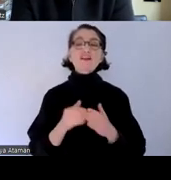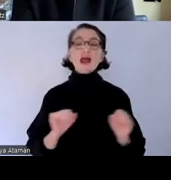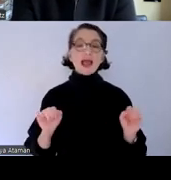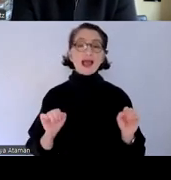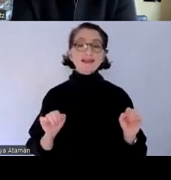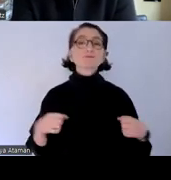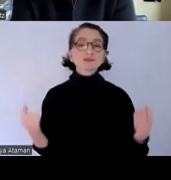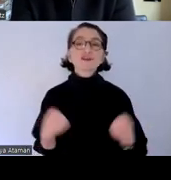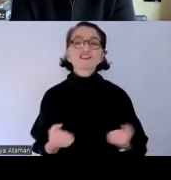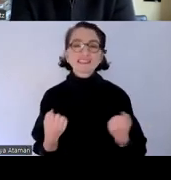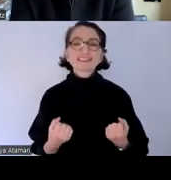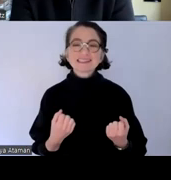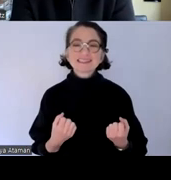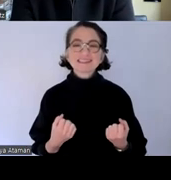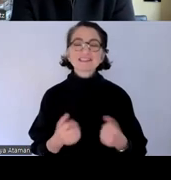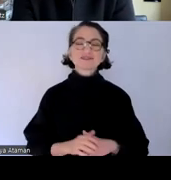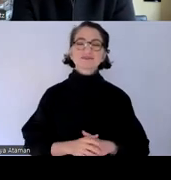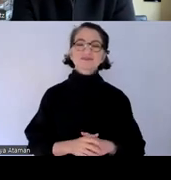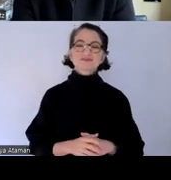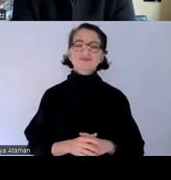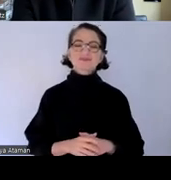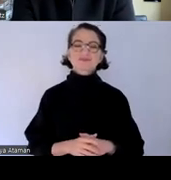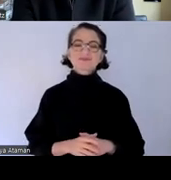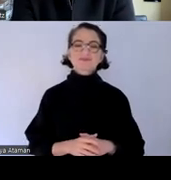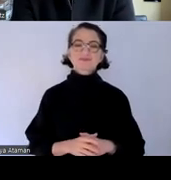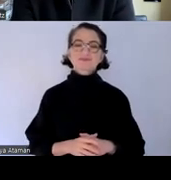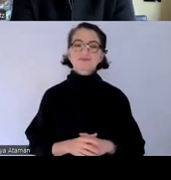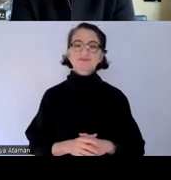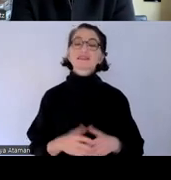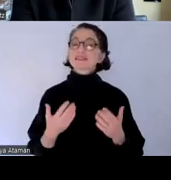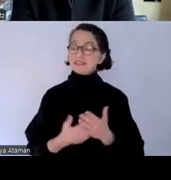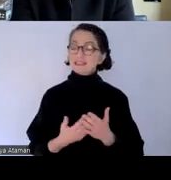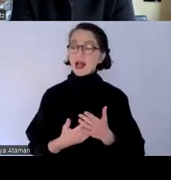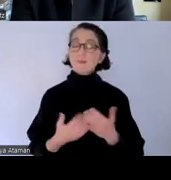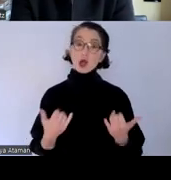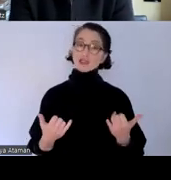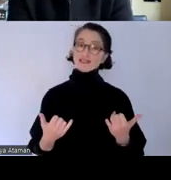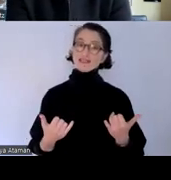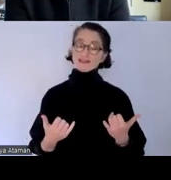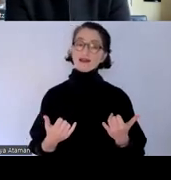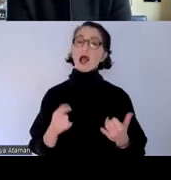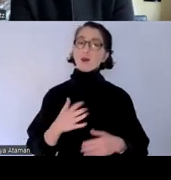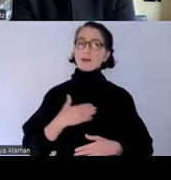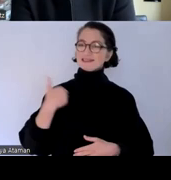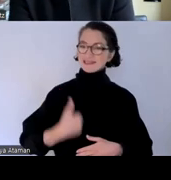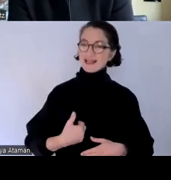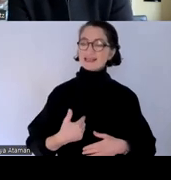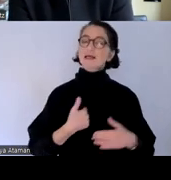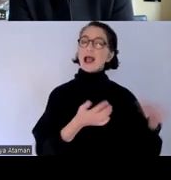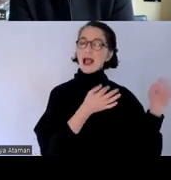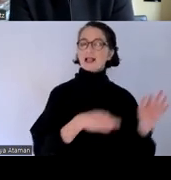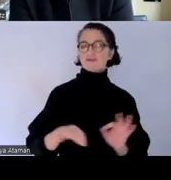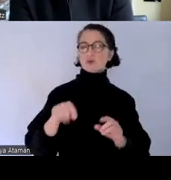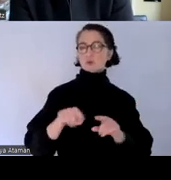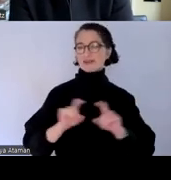barrierefreiheit involviert oder beschäftigt und deshalb also heute meinerseits die einführung